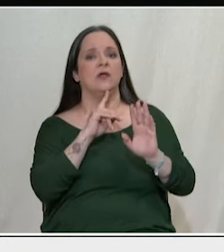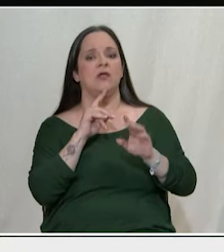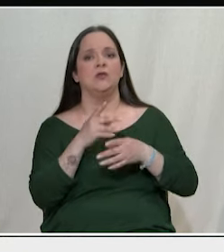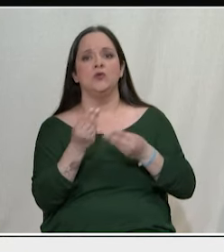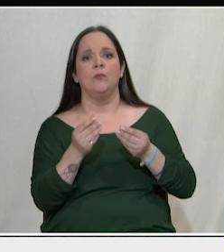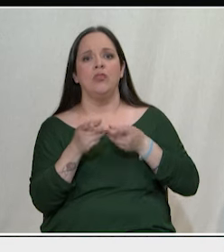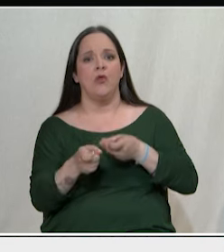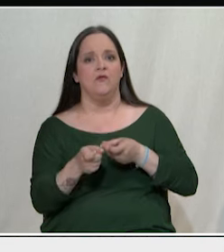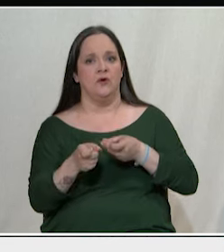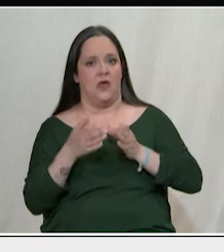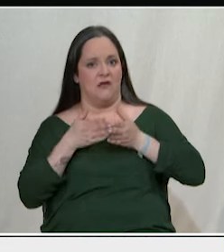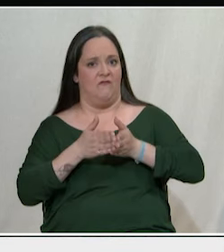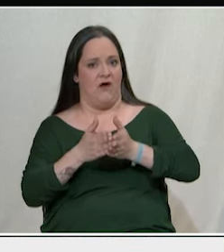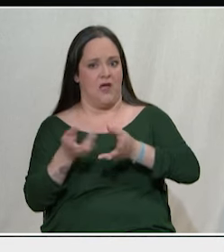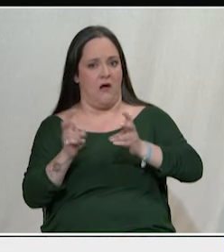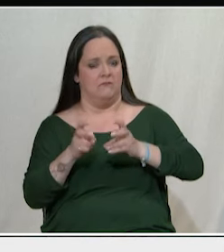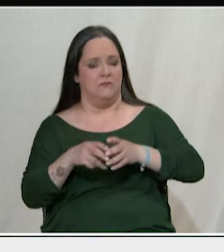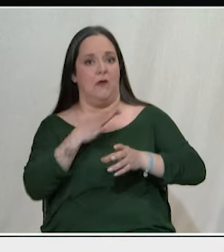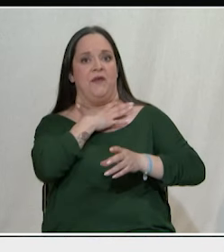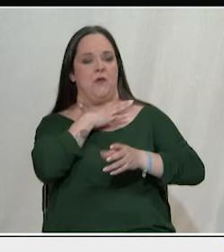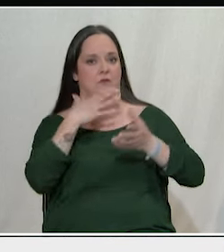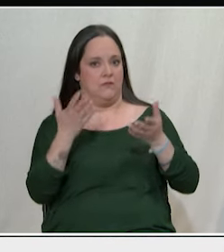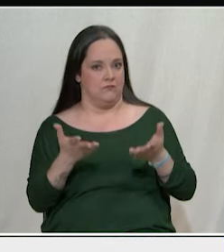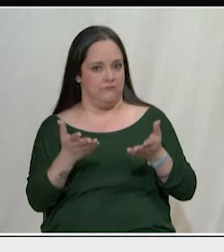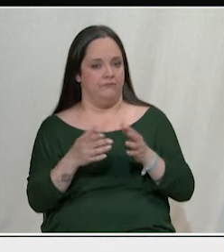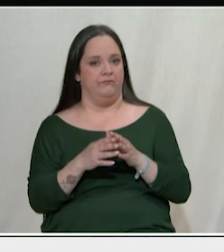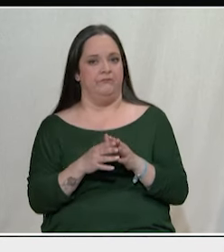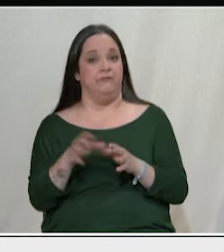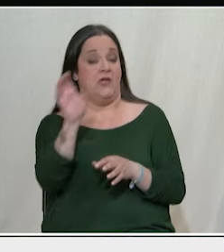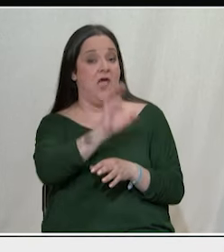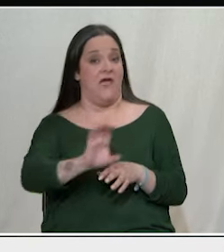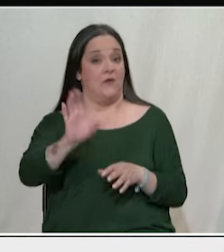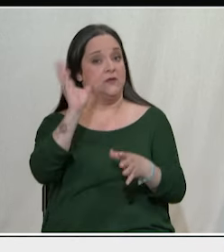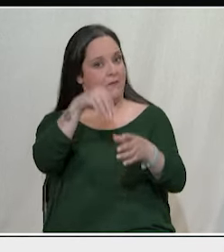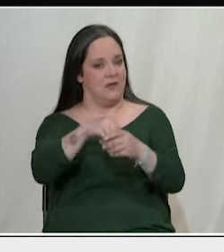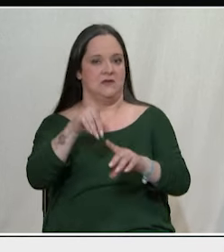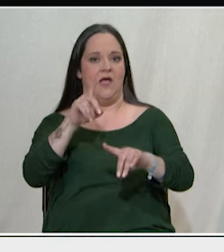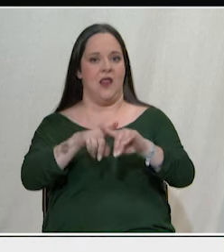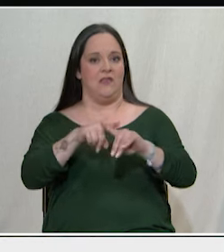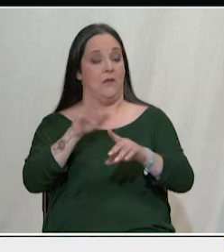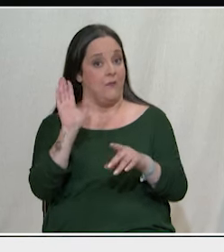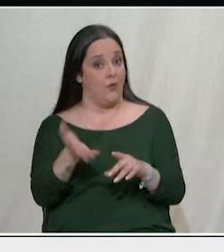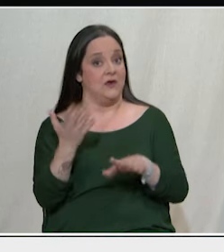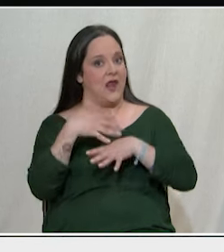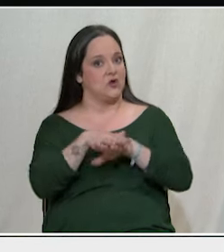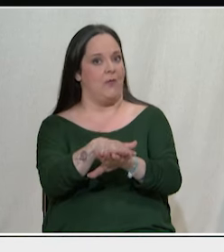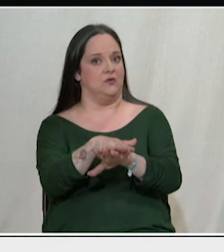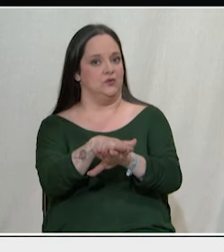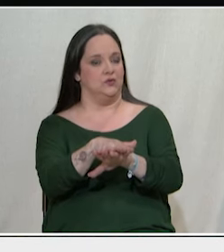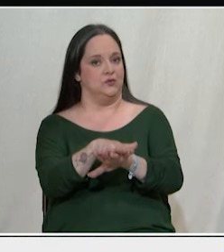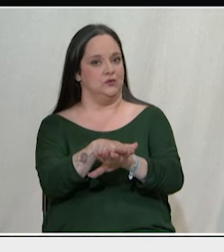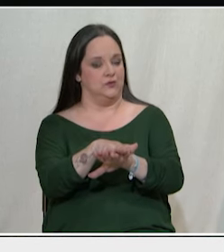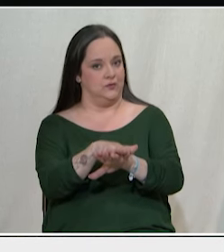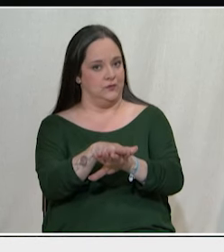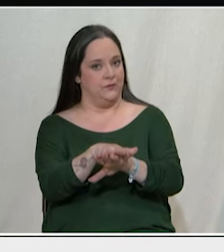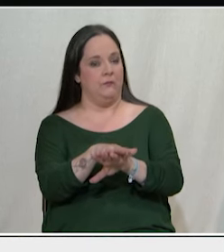πολιτικές. Η Ευρώπη και μέσα σε αυτό και η χώρα μας μπορεί να ενσωματώσει ένα μεγάλο